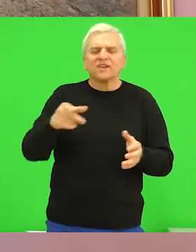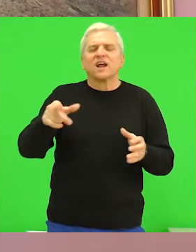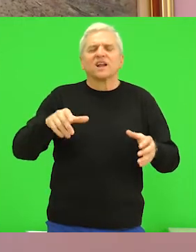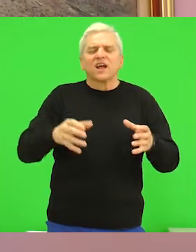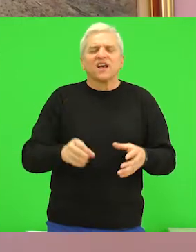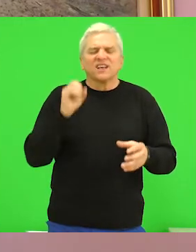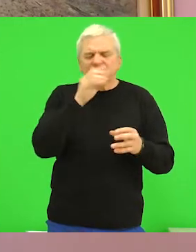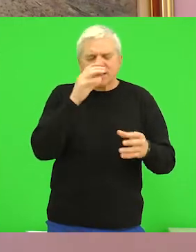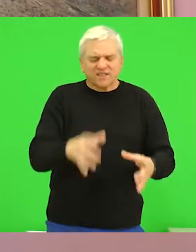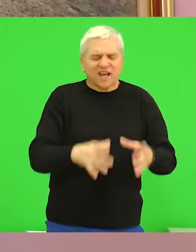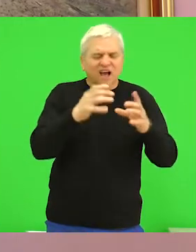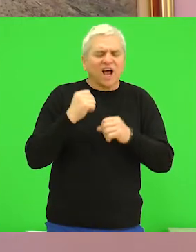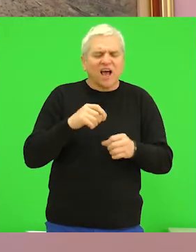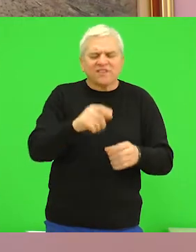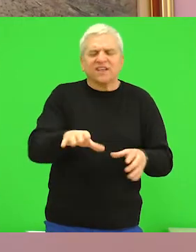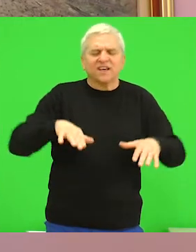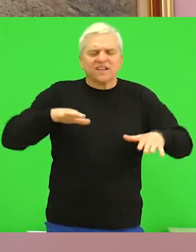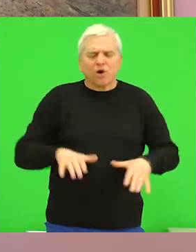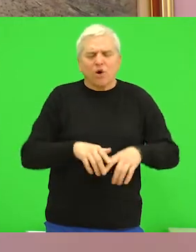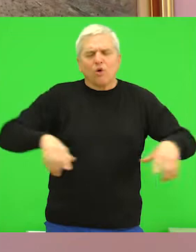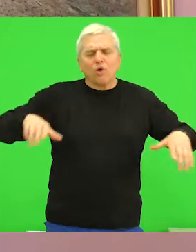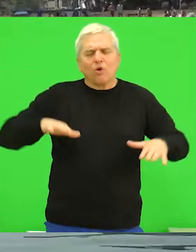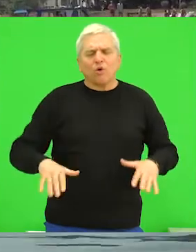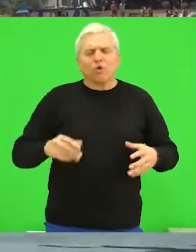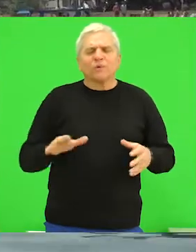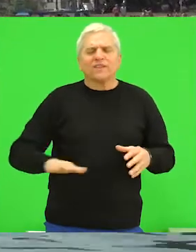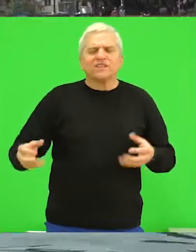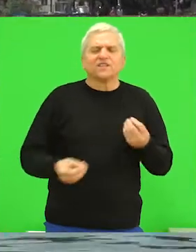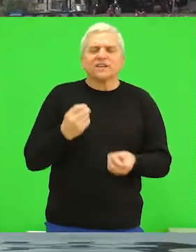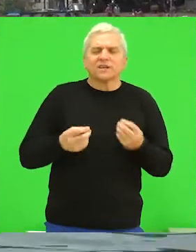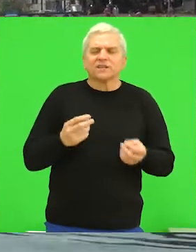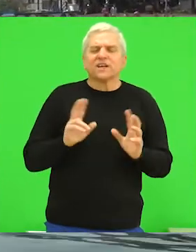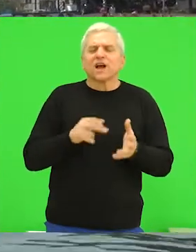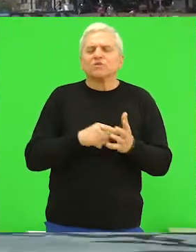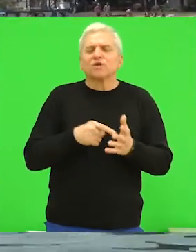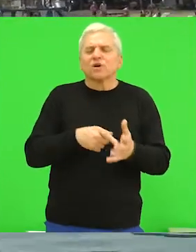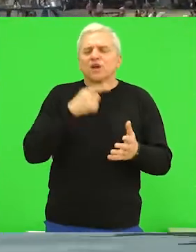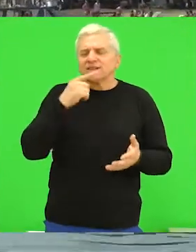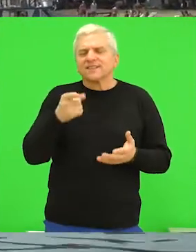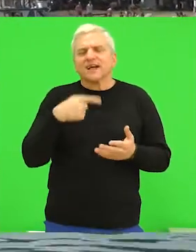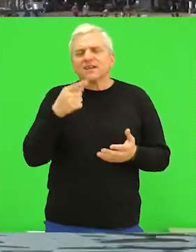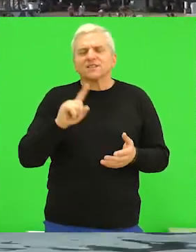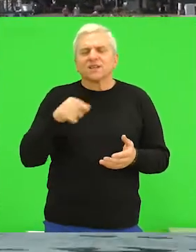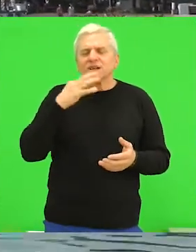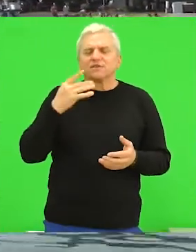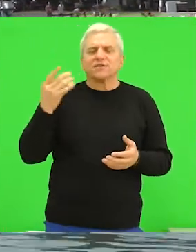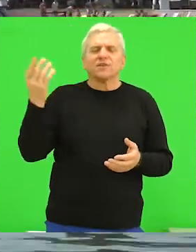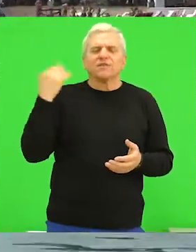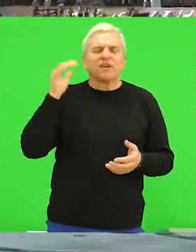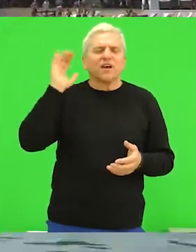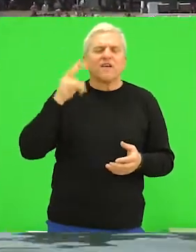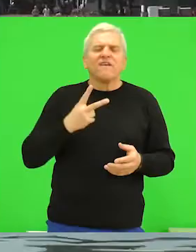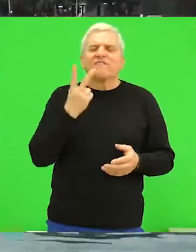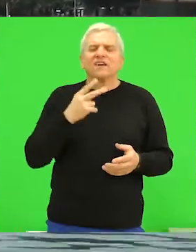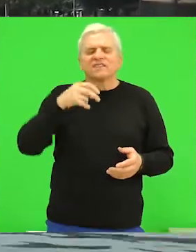i klupe i ne znam deči iglište, pa čak i neke, kao što smo ovo isvojili sada na većoj skupštini